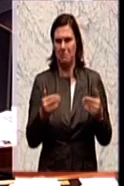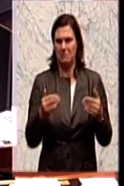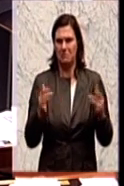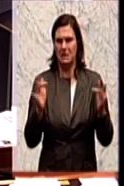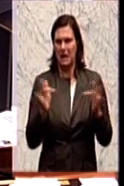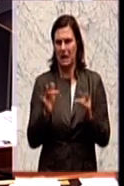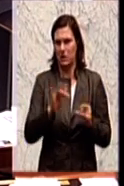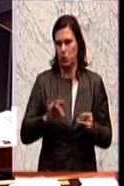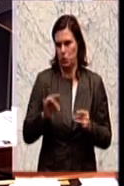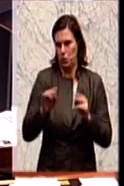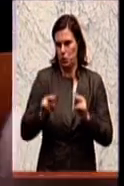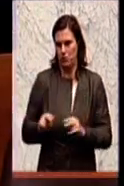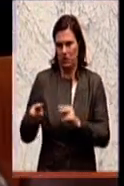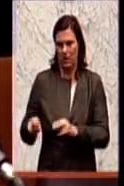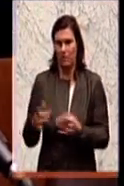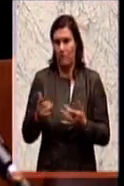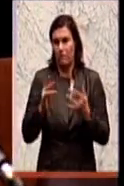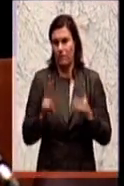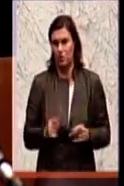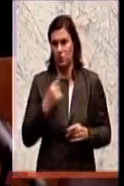Also, was soll ich dazu sagen?